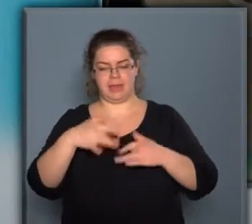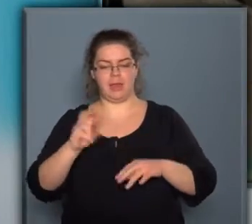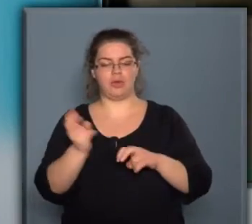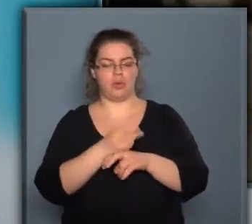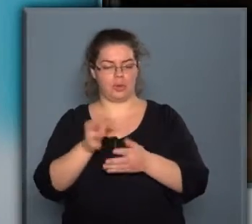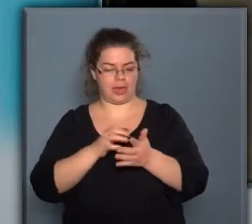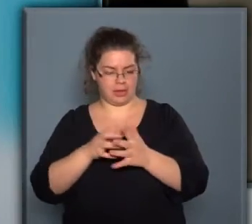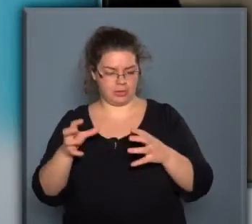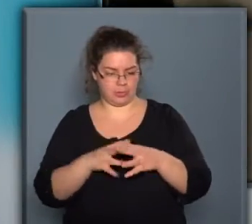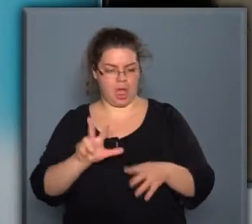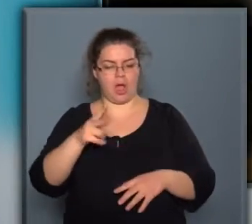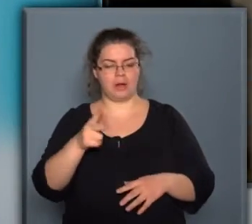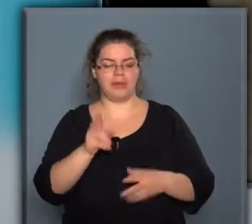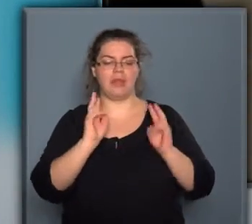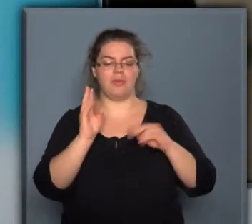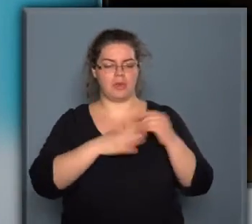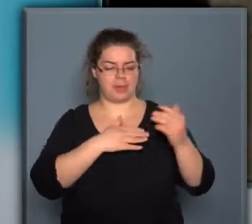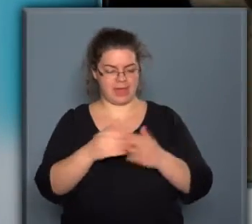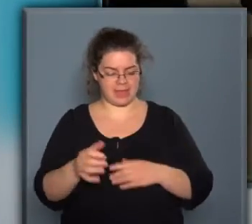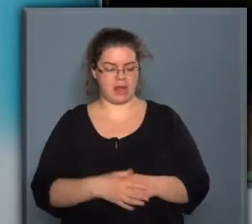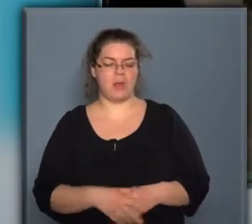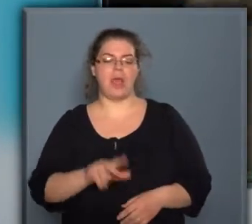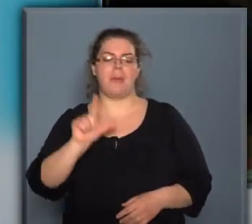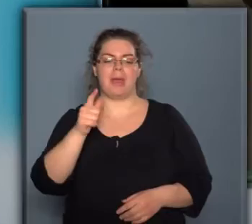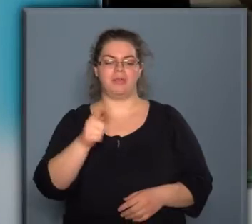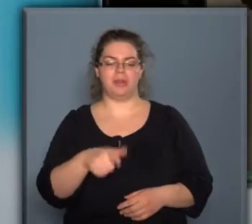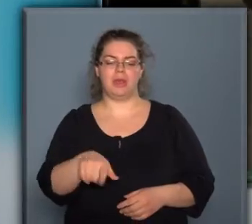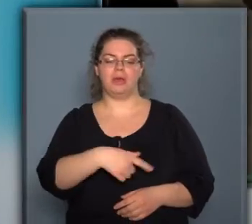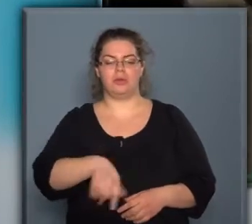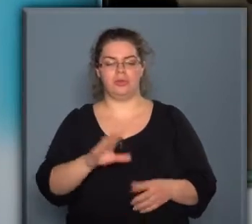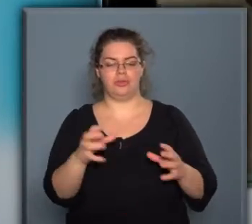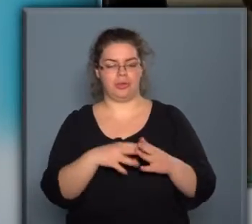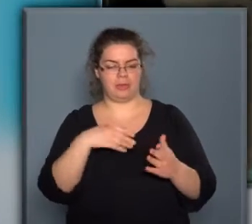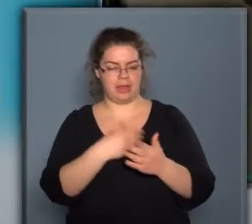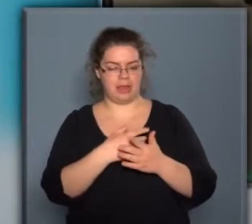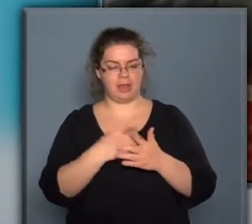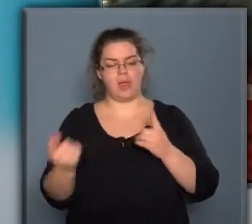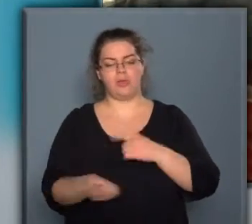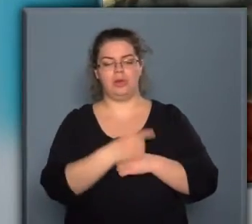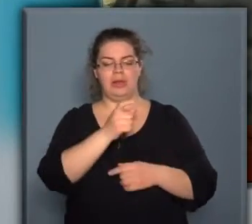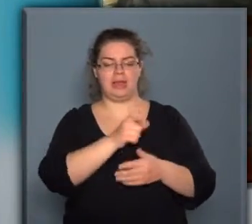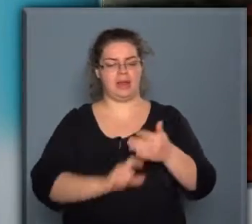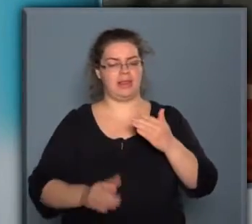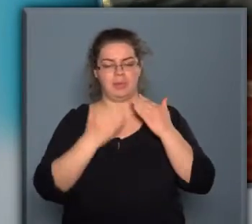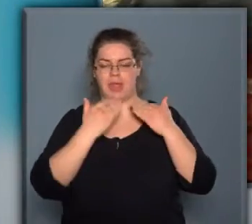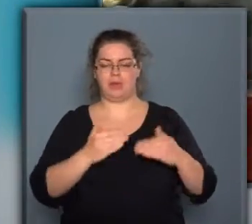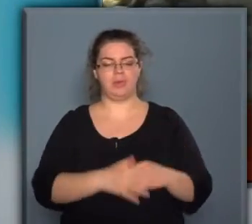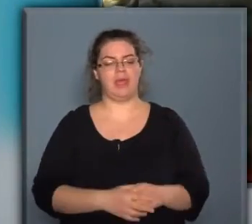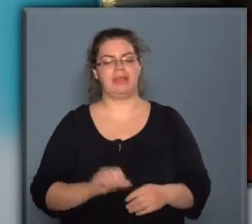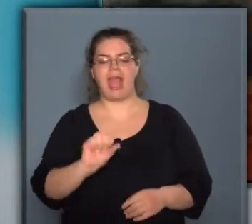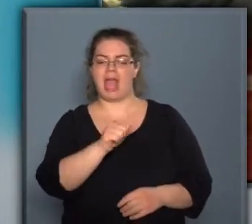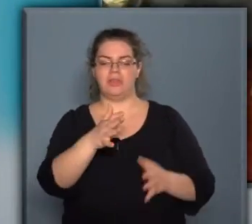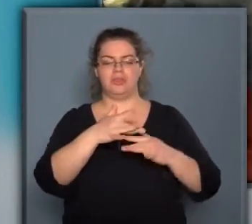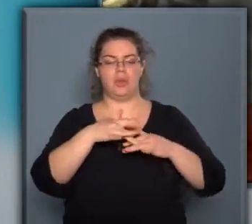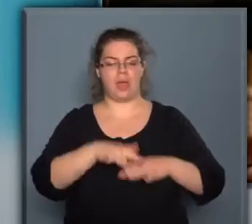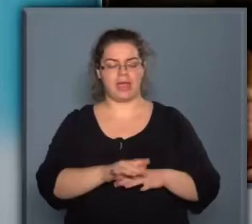kőkert csapata, harmadik a vagyonkezelő csapata, második a kőrösi csapata lett. Különleges receptjüknek köszönhetően